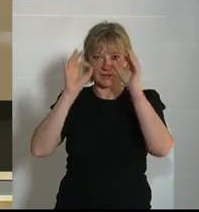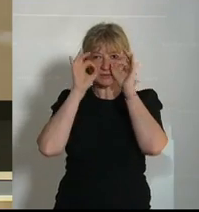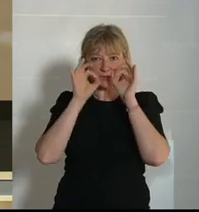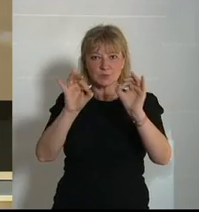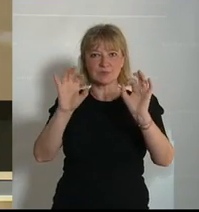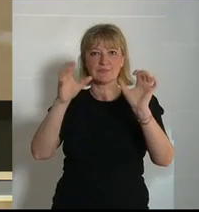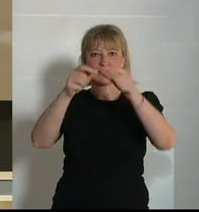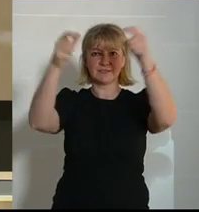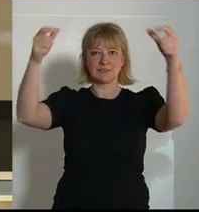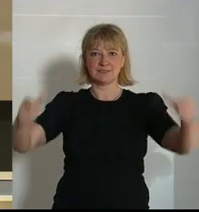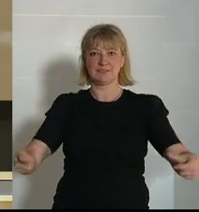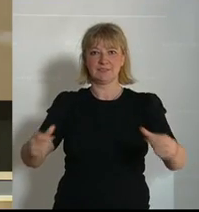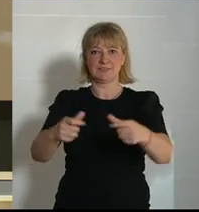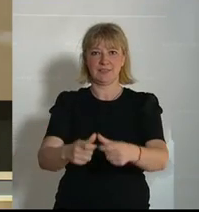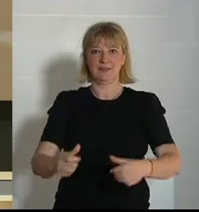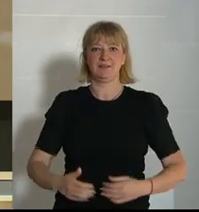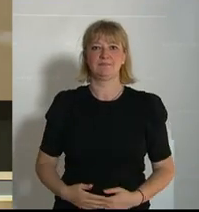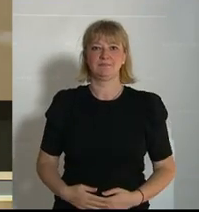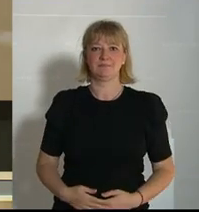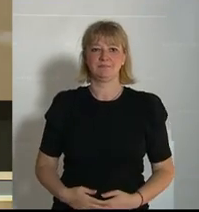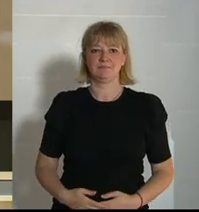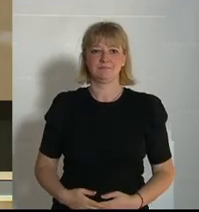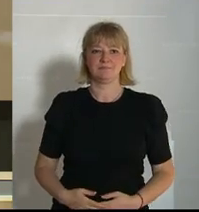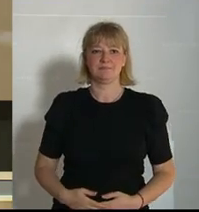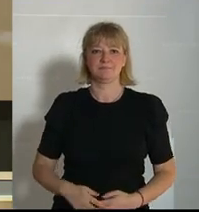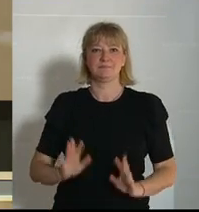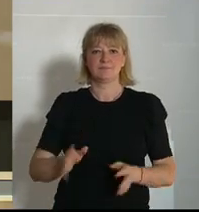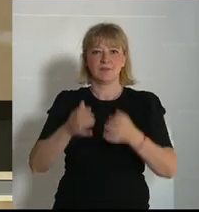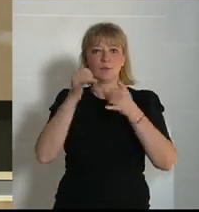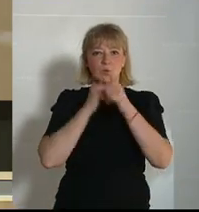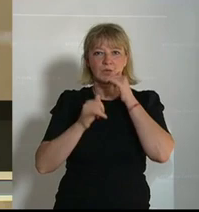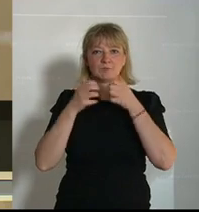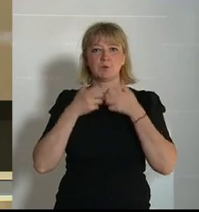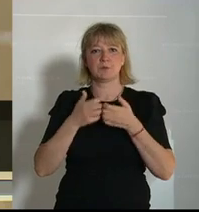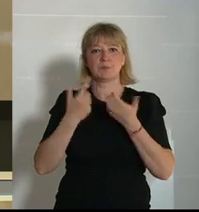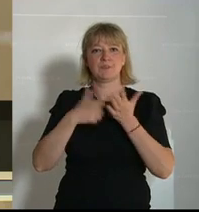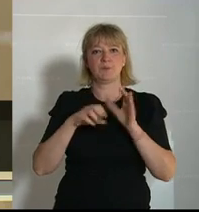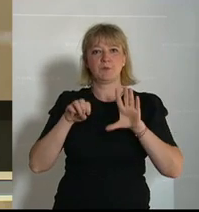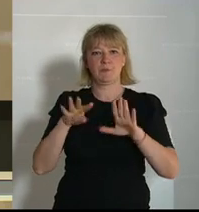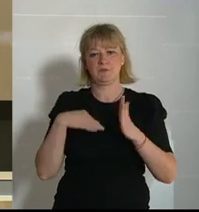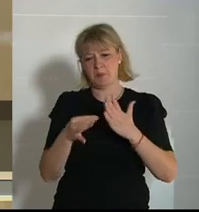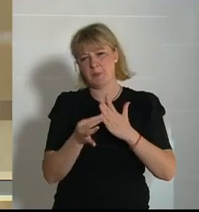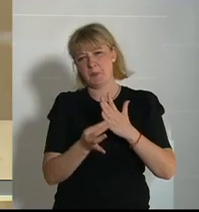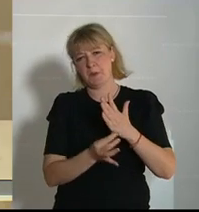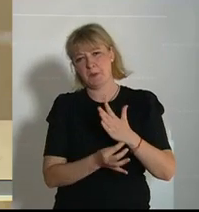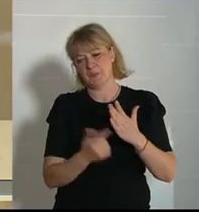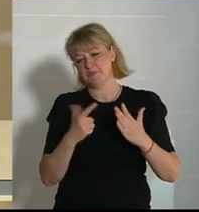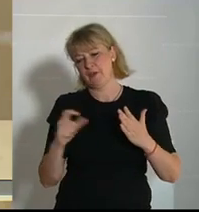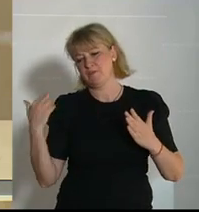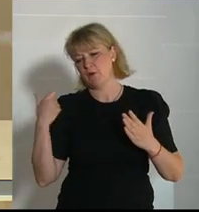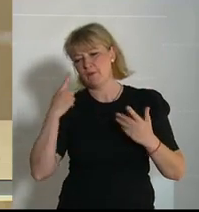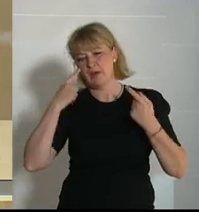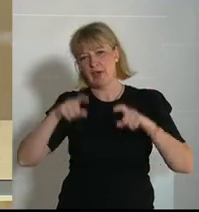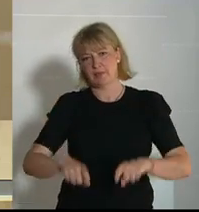Fernsehschirmen. Zum Tourismusbericht 2019, der sehr dünn war und erst vor zwei Wochen angekommen ist,